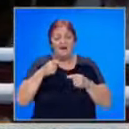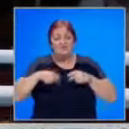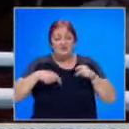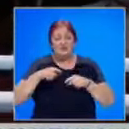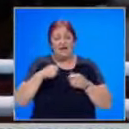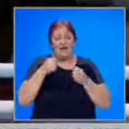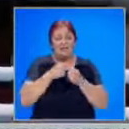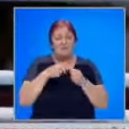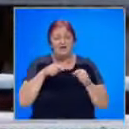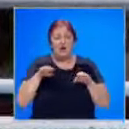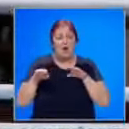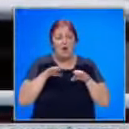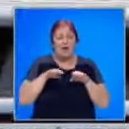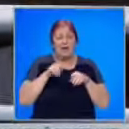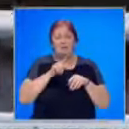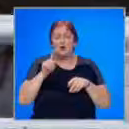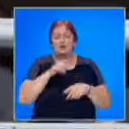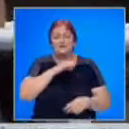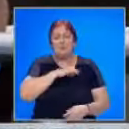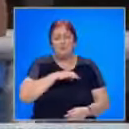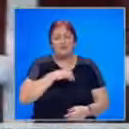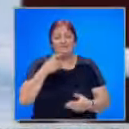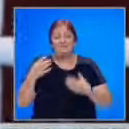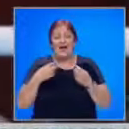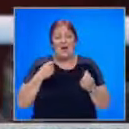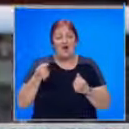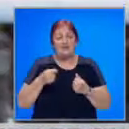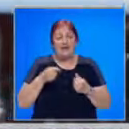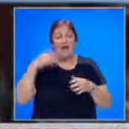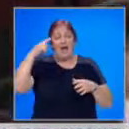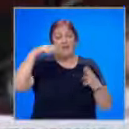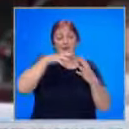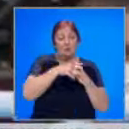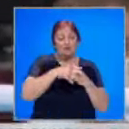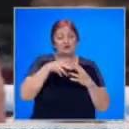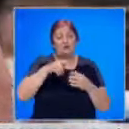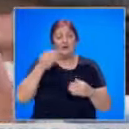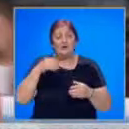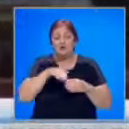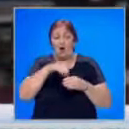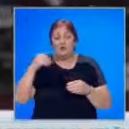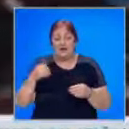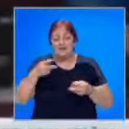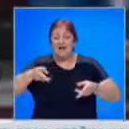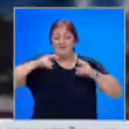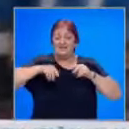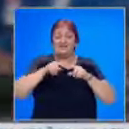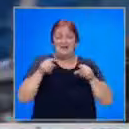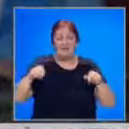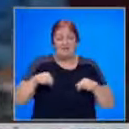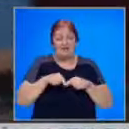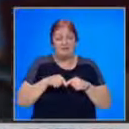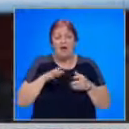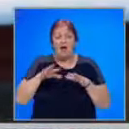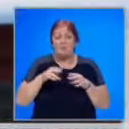движение на мача коригира нещата, които не се получават. Каква е ролята на психологически на това, че се беше отказала, върна се в залата.